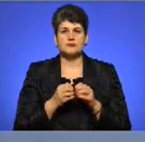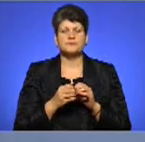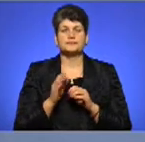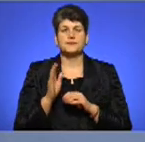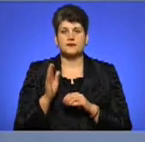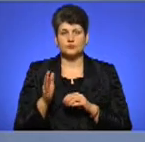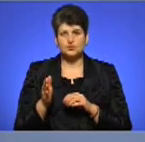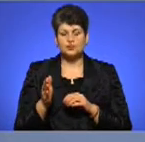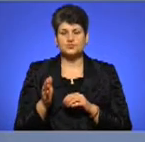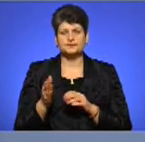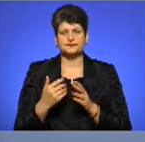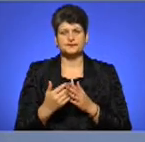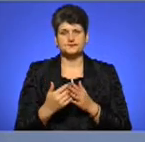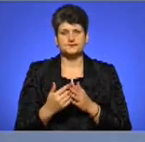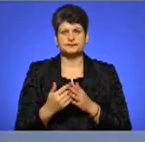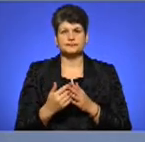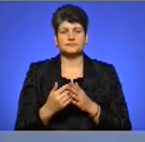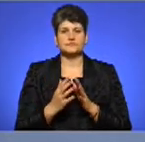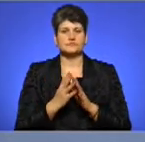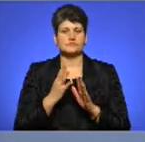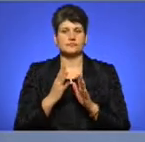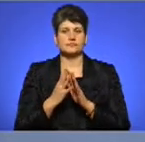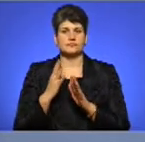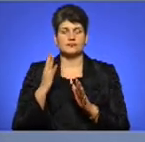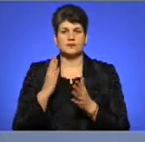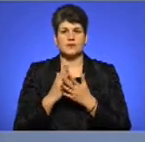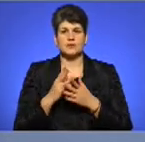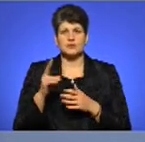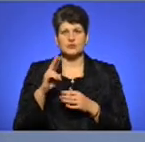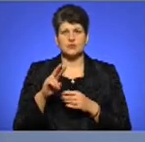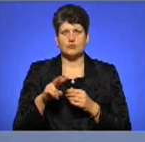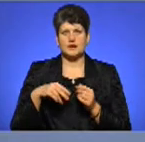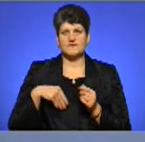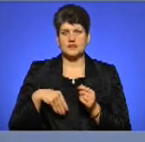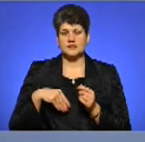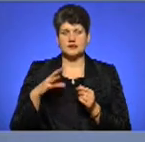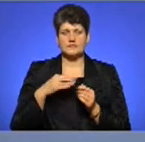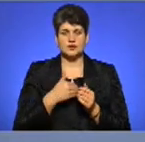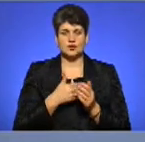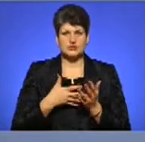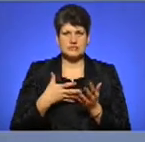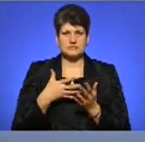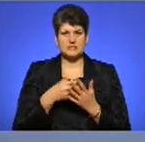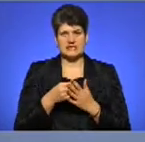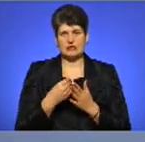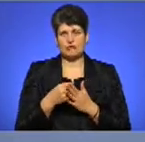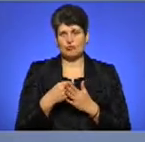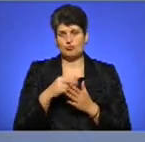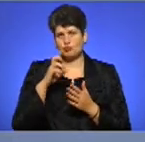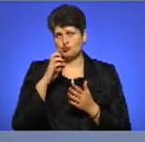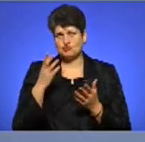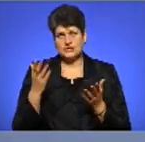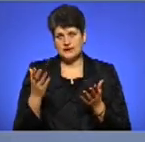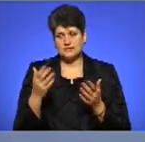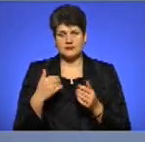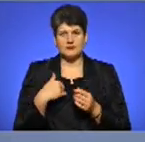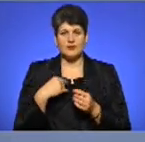що там прямо стоїть черга в нас з доларом в кишенях і всі хочуть заплатити в бюджет. Хоч я думаю,